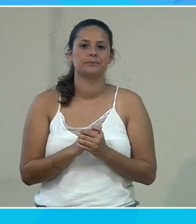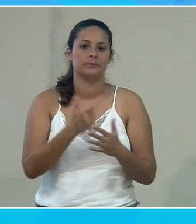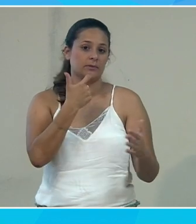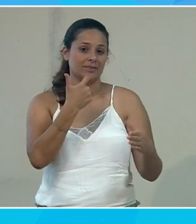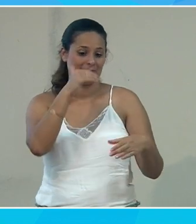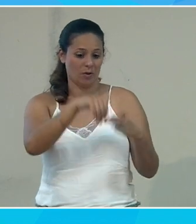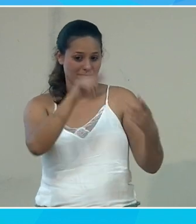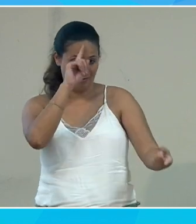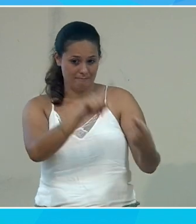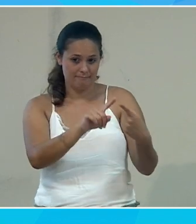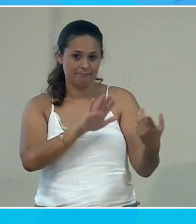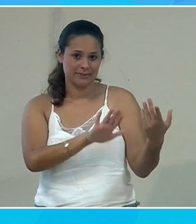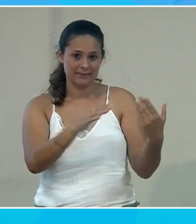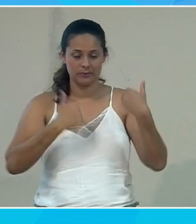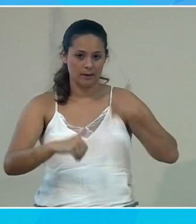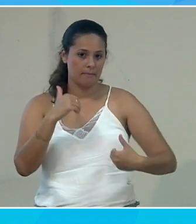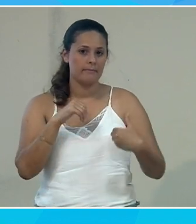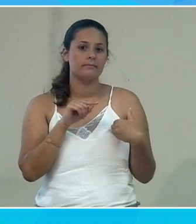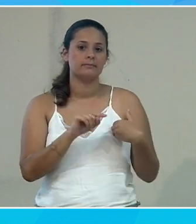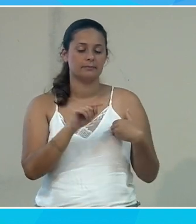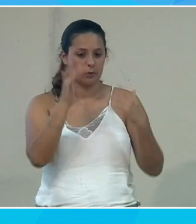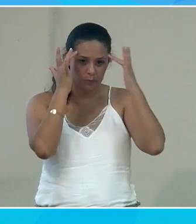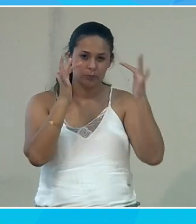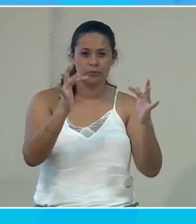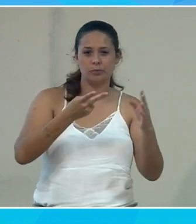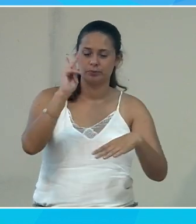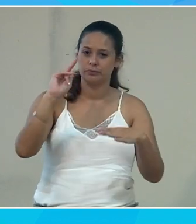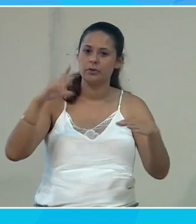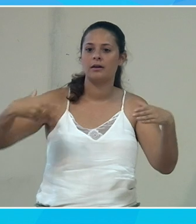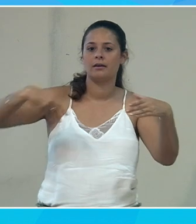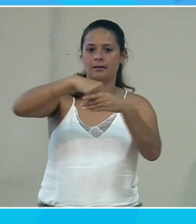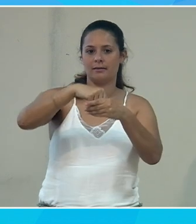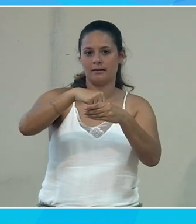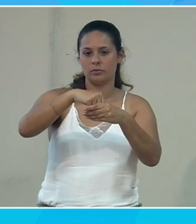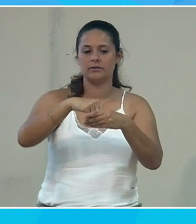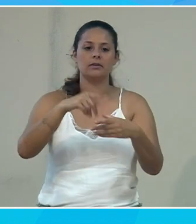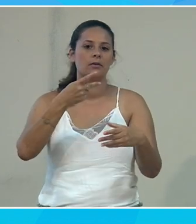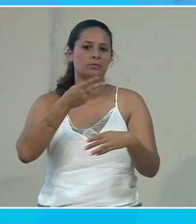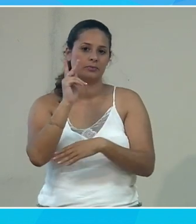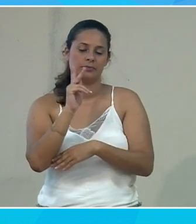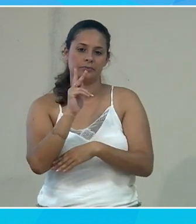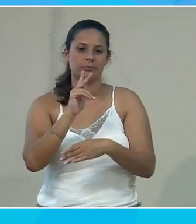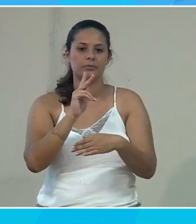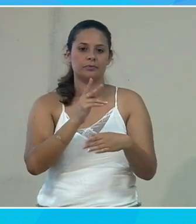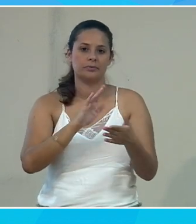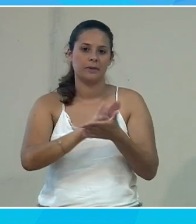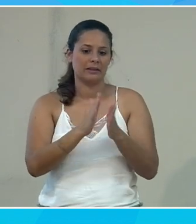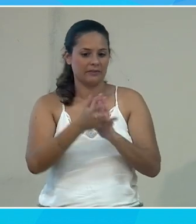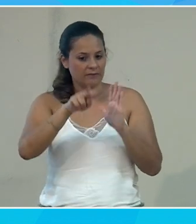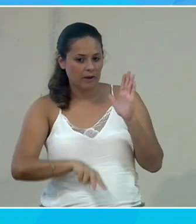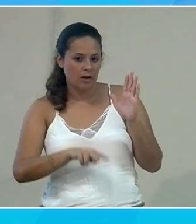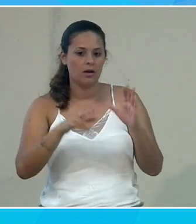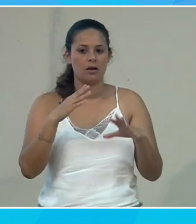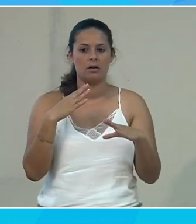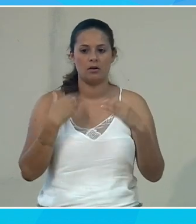Et donc, dans cette thématique mission handicap, on doit promouvoir une culture beaucoup plus inclusive et partager les bonnes pratiques. Donc moi, j'ai beaucoup de contacts avec des missions handicap